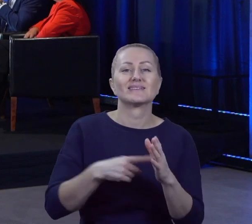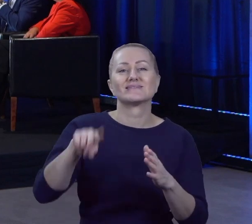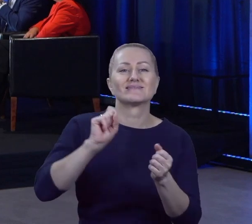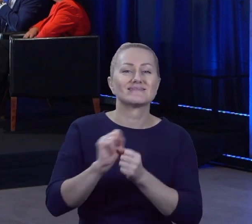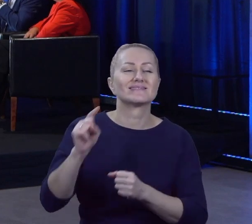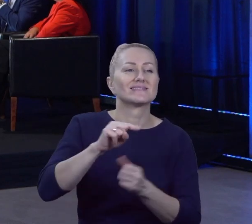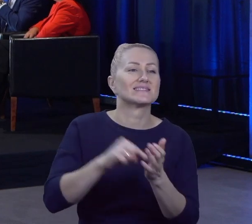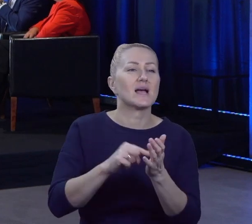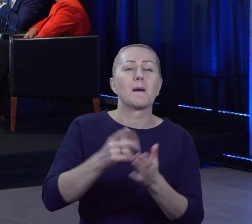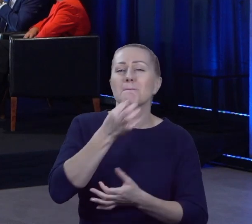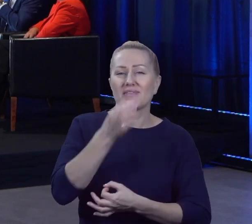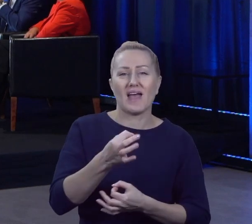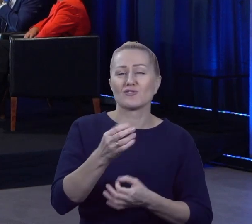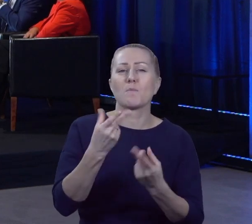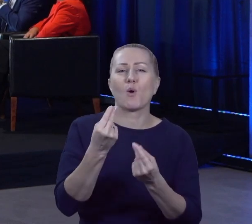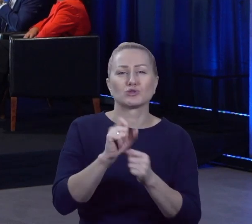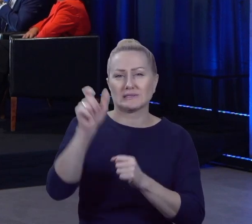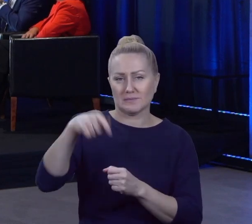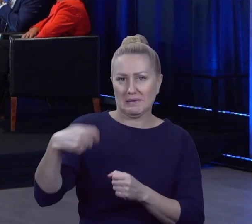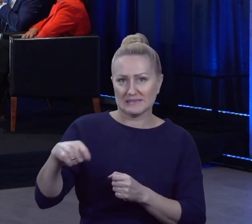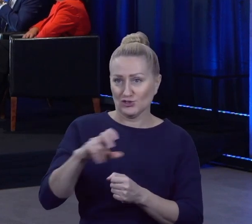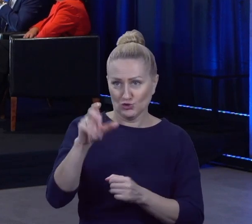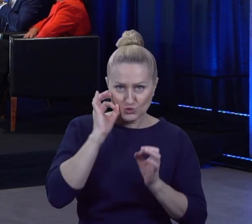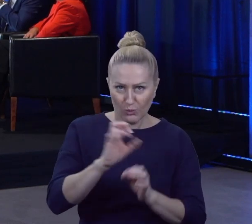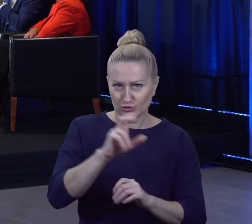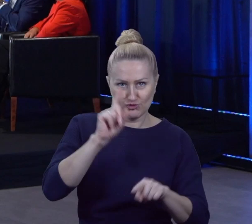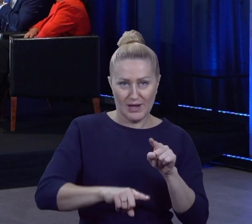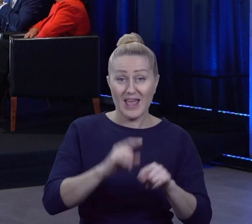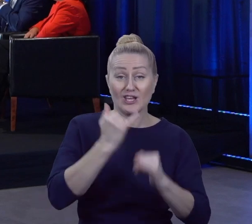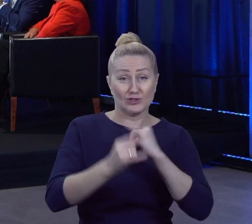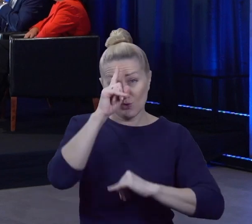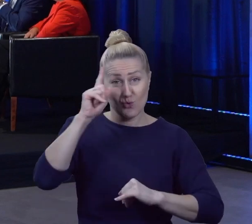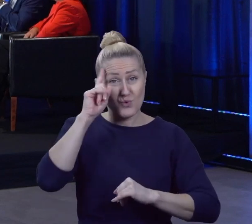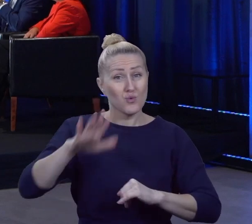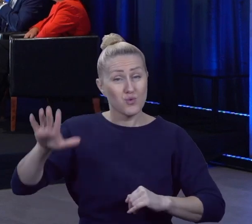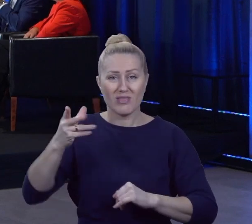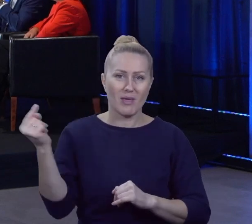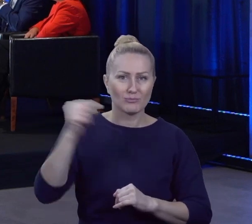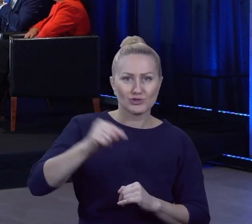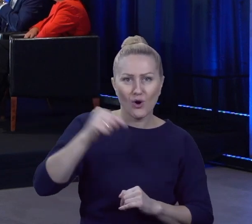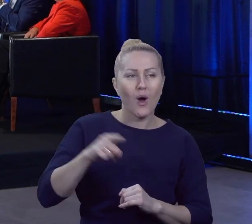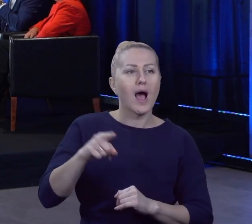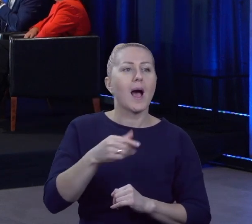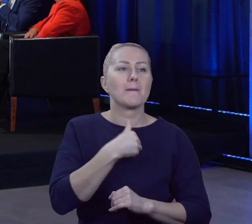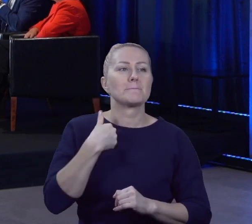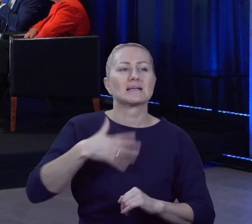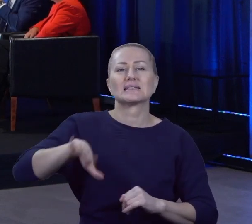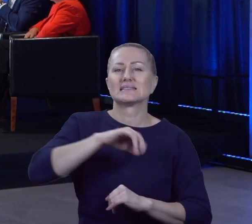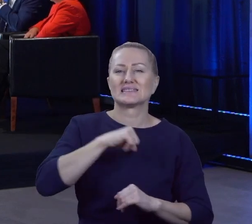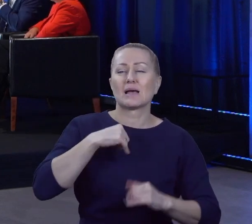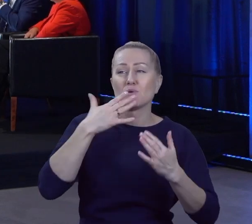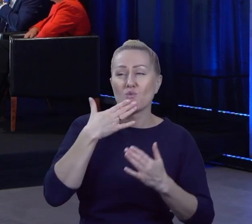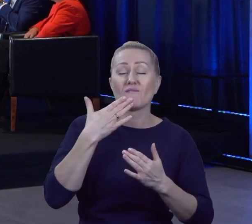o czym mówił też pan prezydent. Czy to jest dobrze, czy źle? Bo jeżeli mieszkańcy nie przychodzą, a sami mówimy, że przychodzą jak boli ząb,